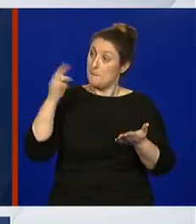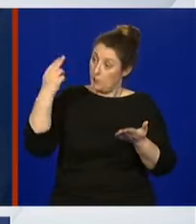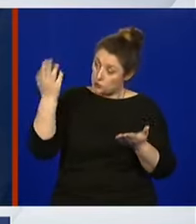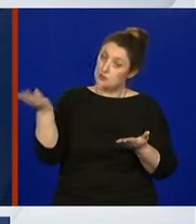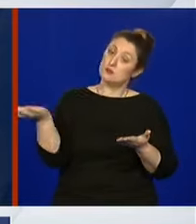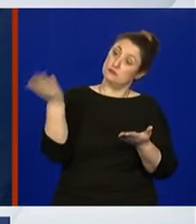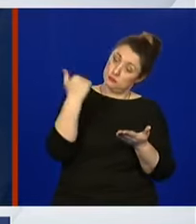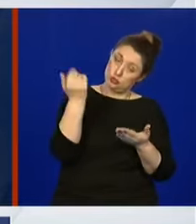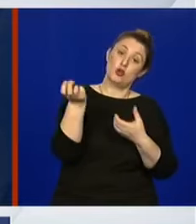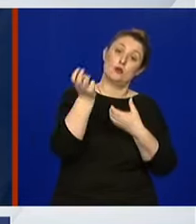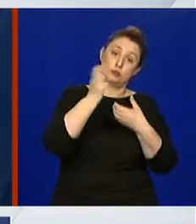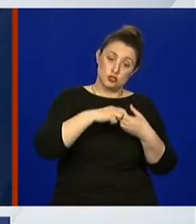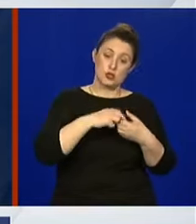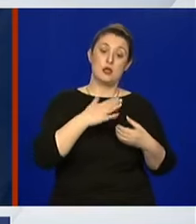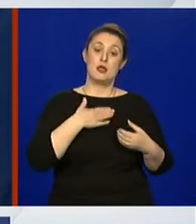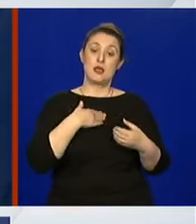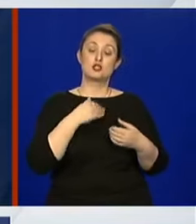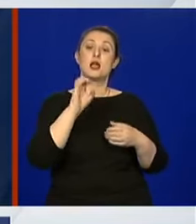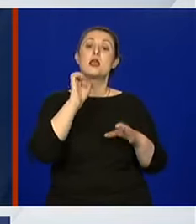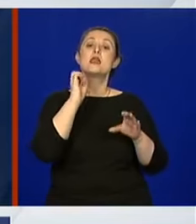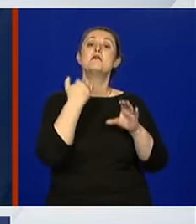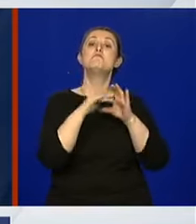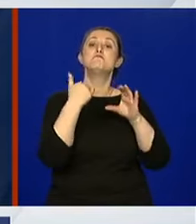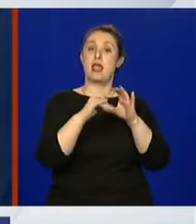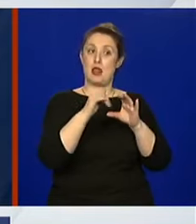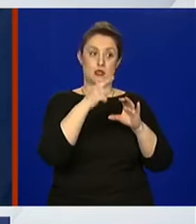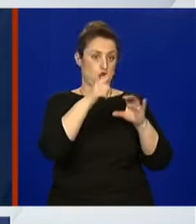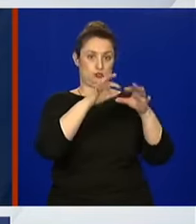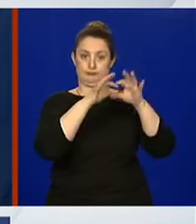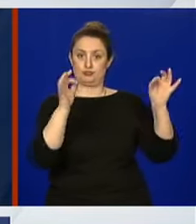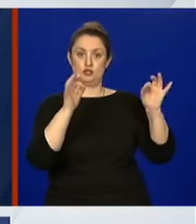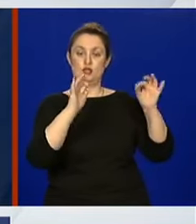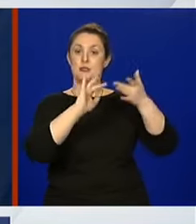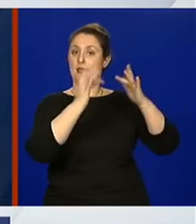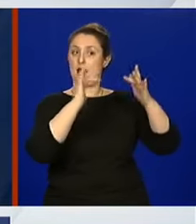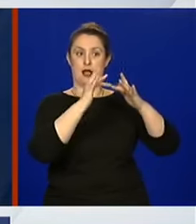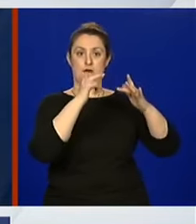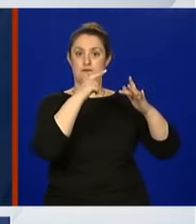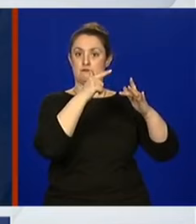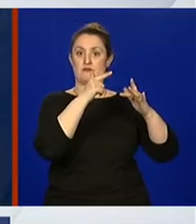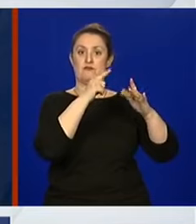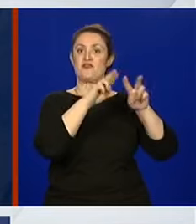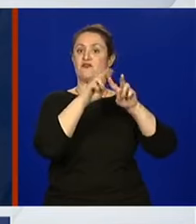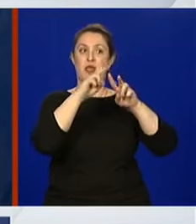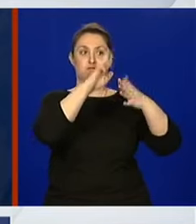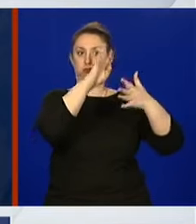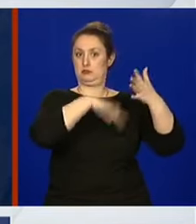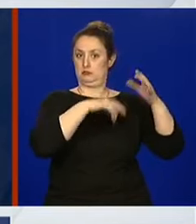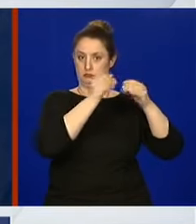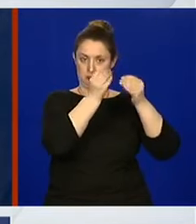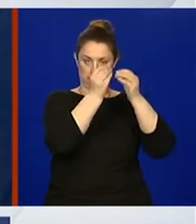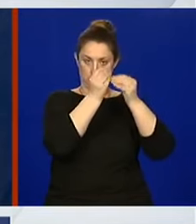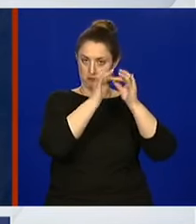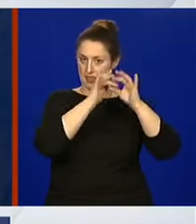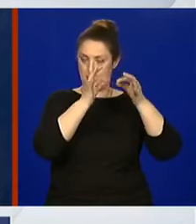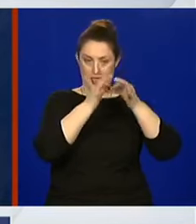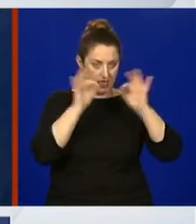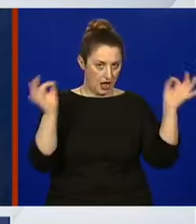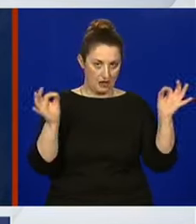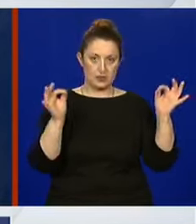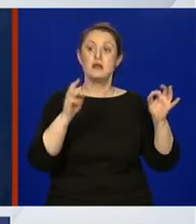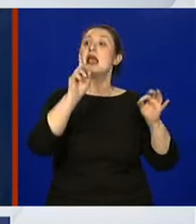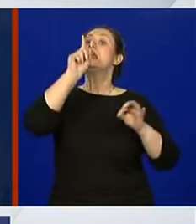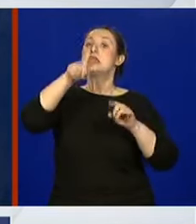naši mailovi su objavljeni na web stranicama i javni su. Kod god misli da može pomoći, ja ima takvih ljudi koji nam